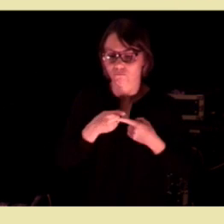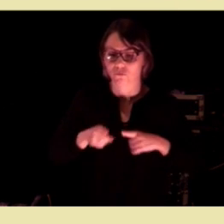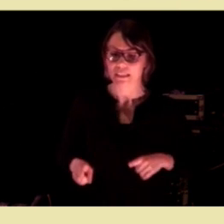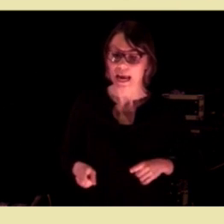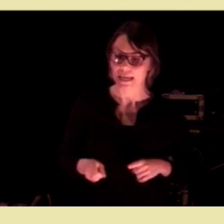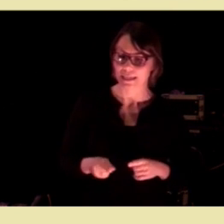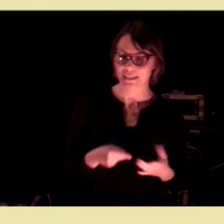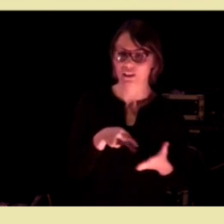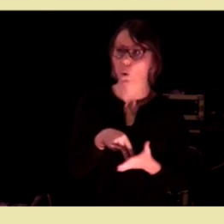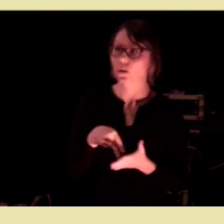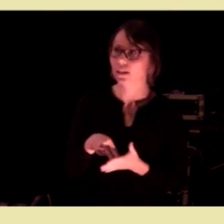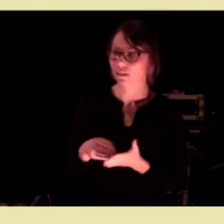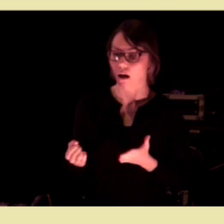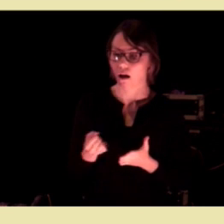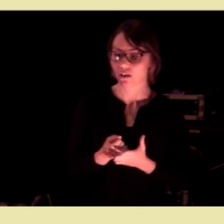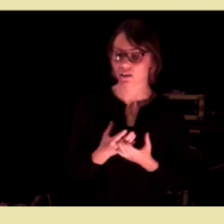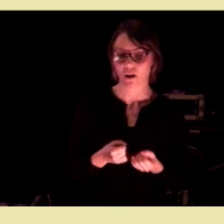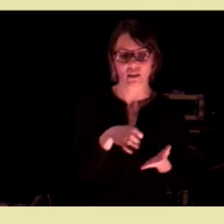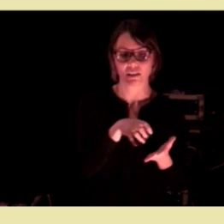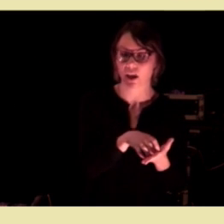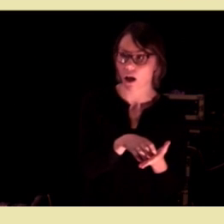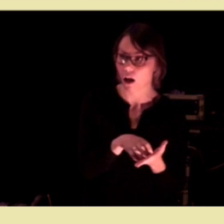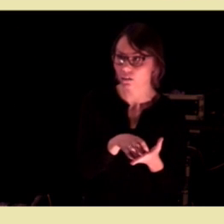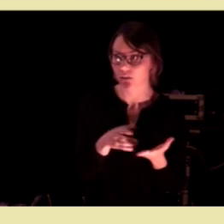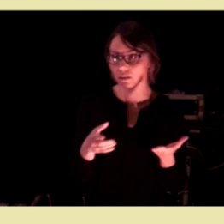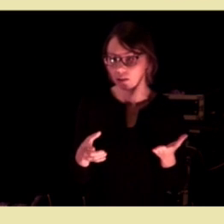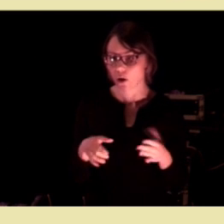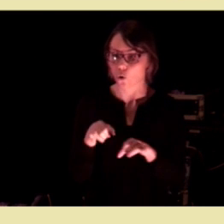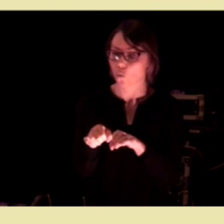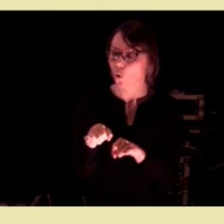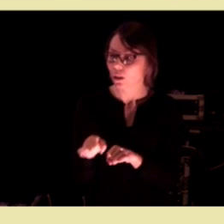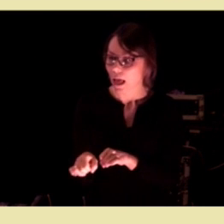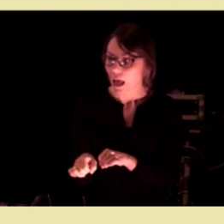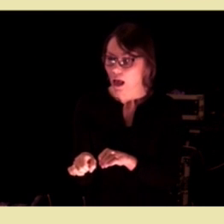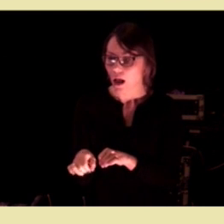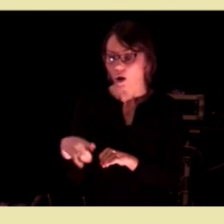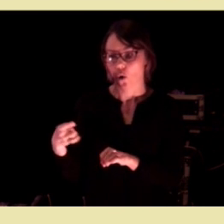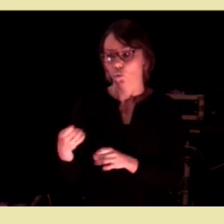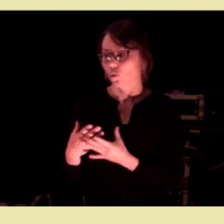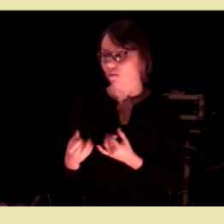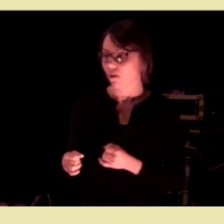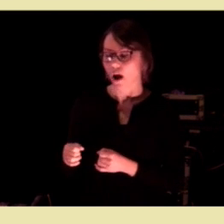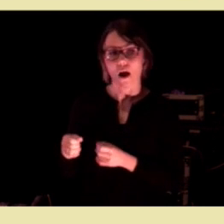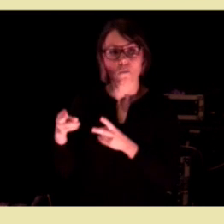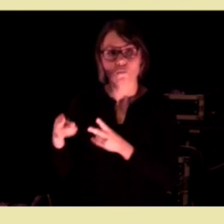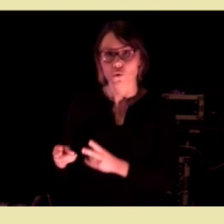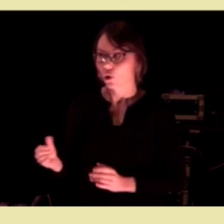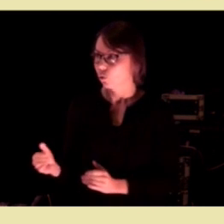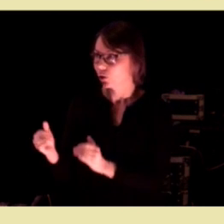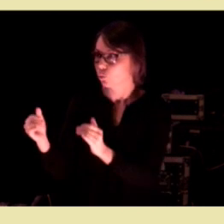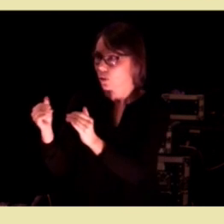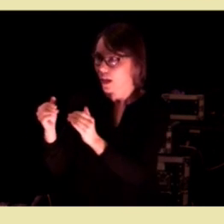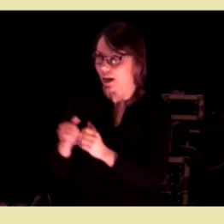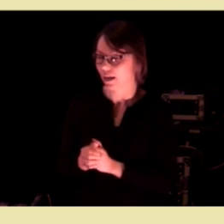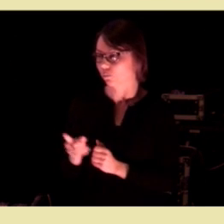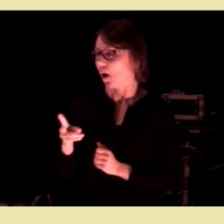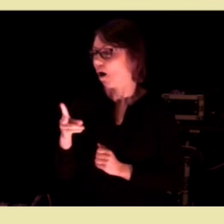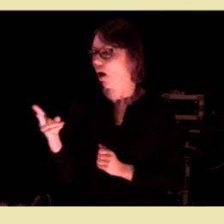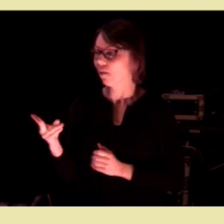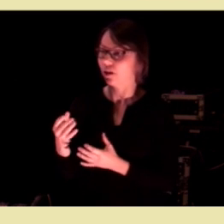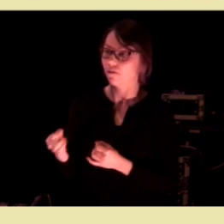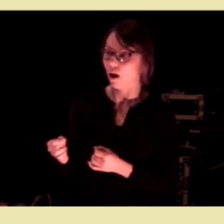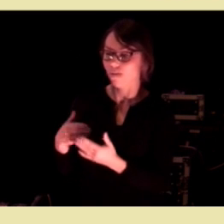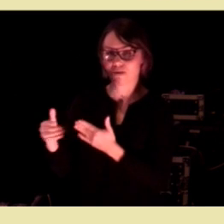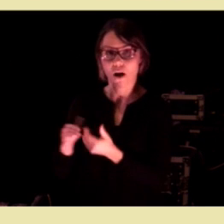ståsted. ansatte i stat, ansatte i kommune, noen fra brukerorganisasjonene, andre